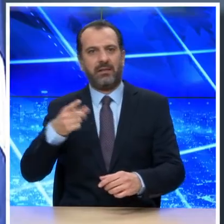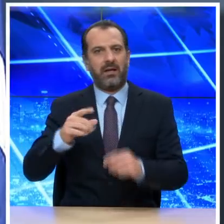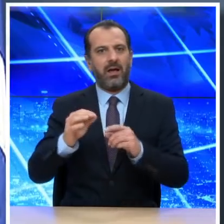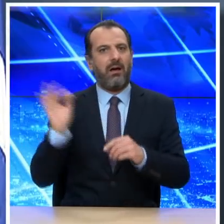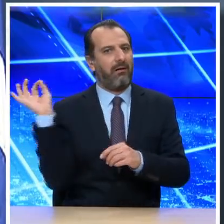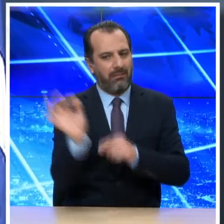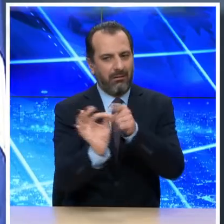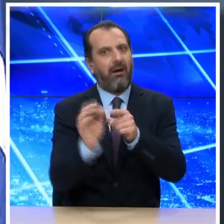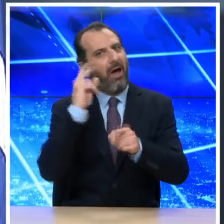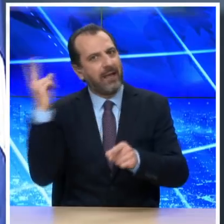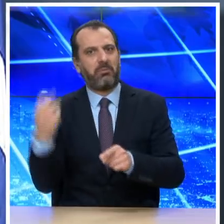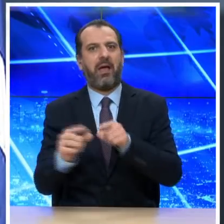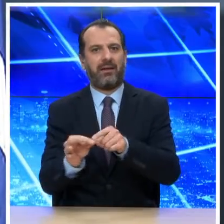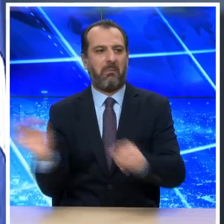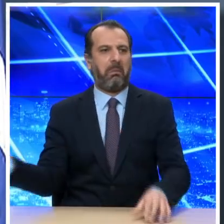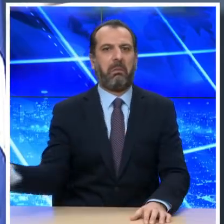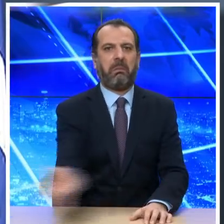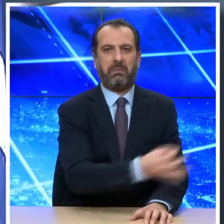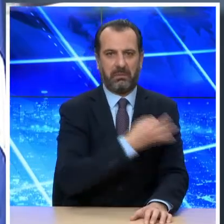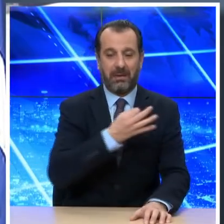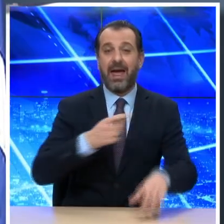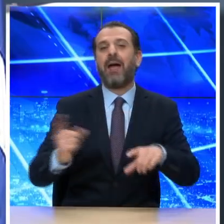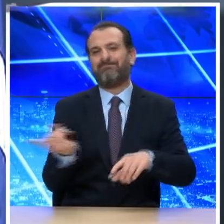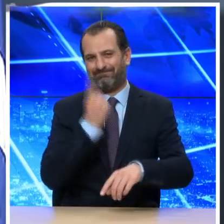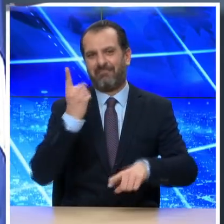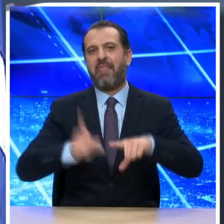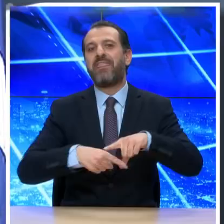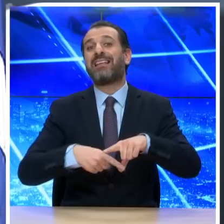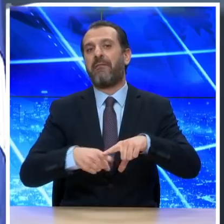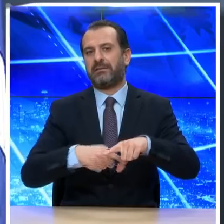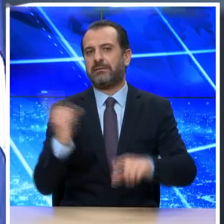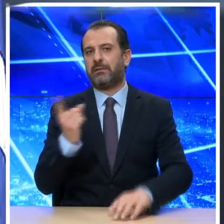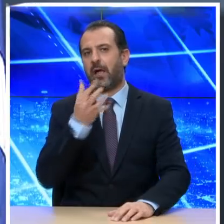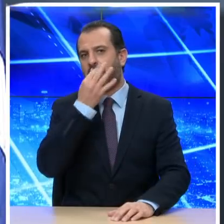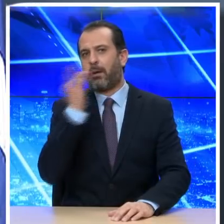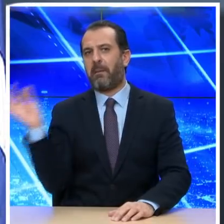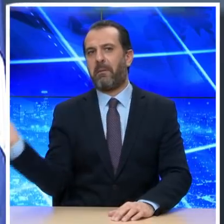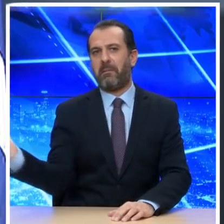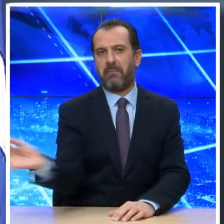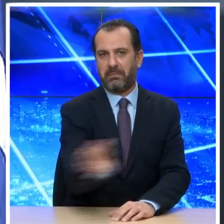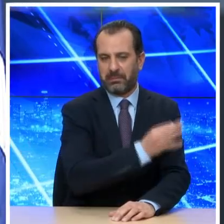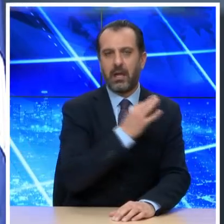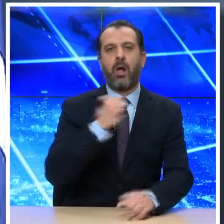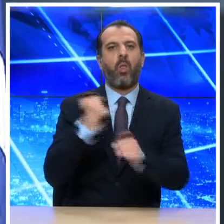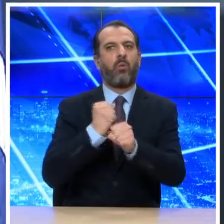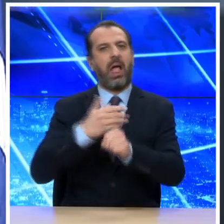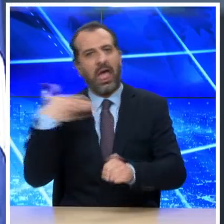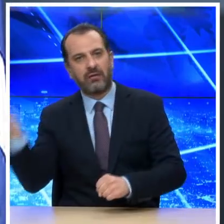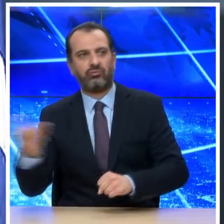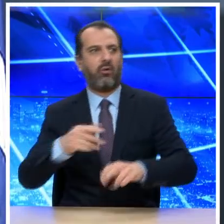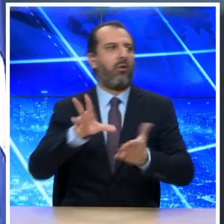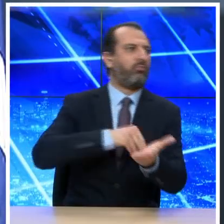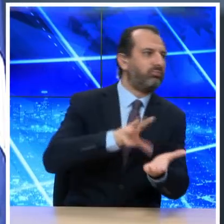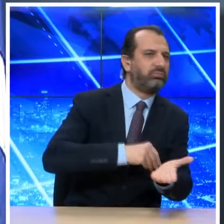Δεκέμβριος είναι κάθε χρόνο ένας δύσκολος μήνας, με αύξηση των ιός αλλά και πολλές υποχρεώσεις για όλους μας. Φέτος θα είναι αρκετά